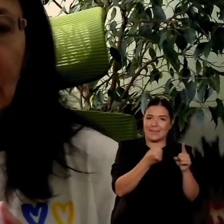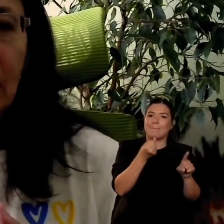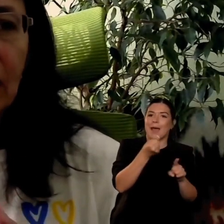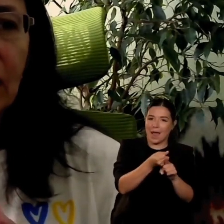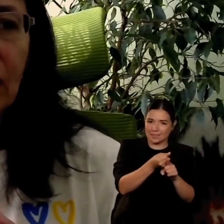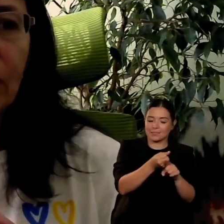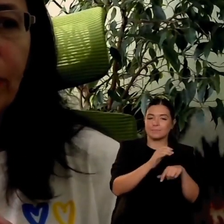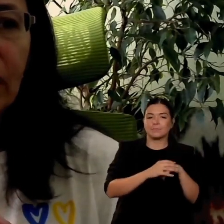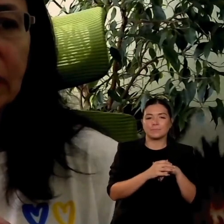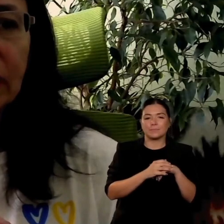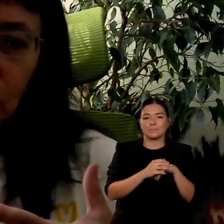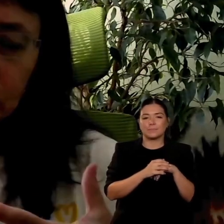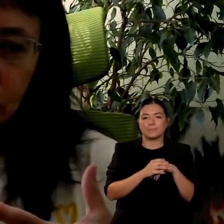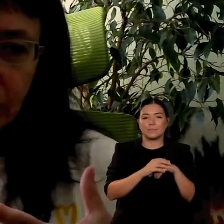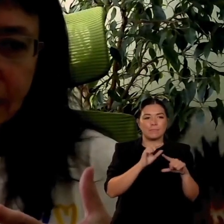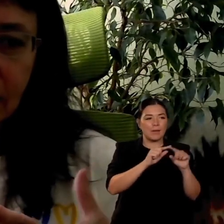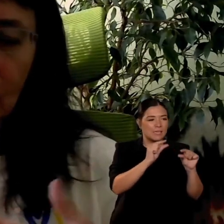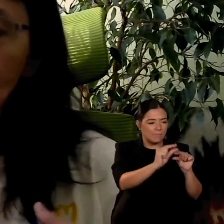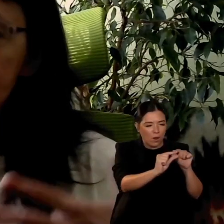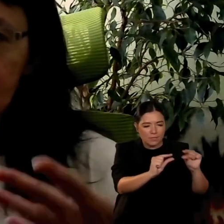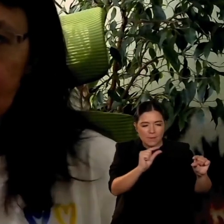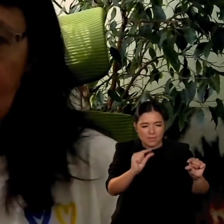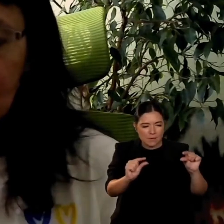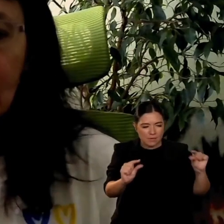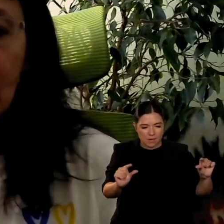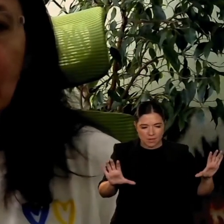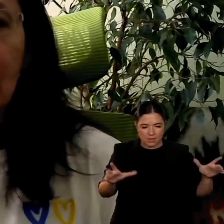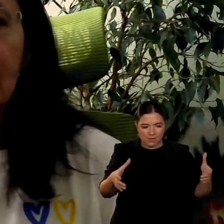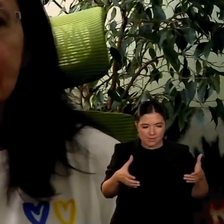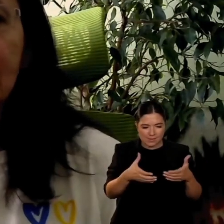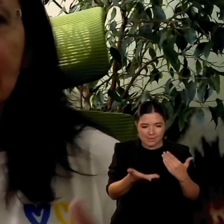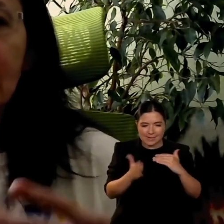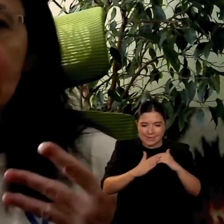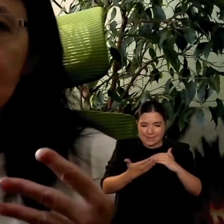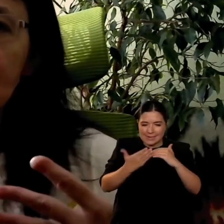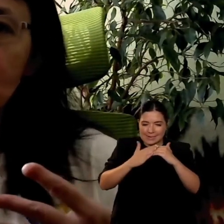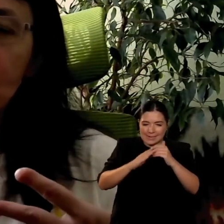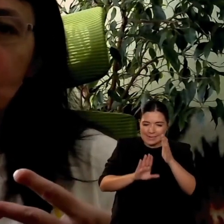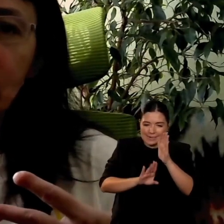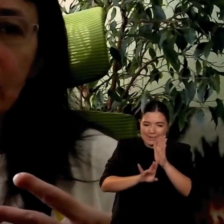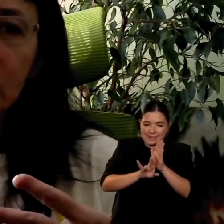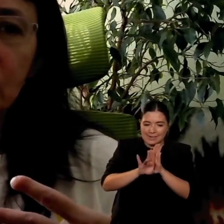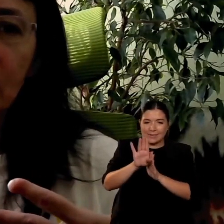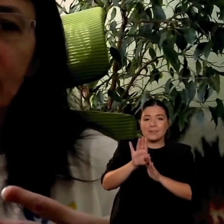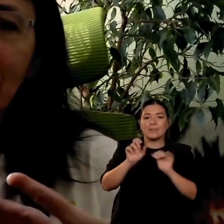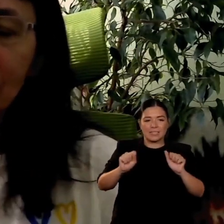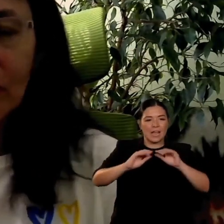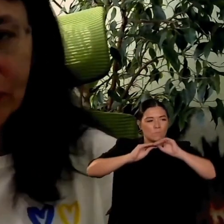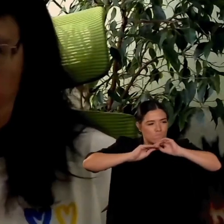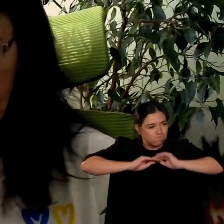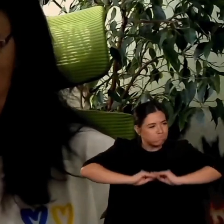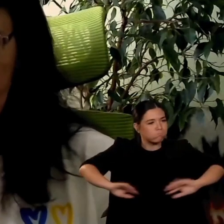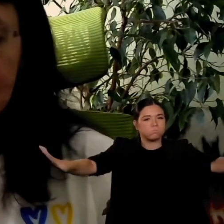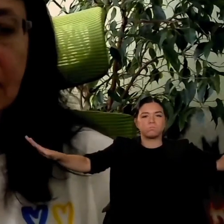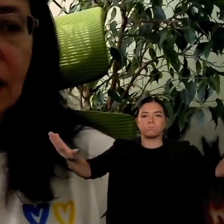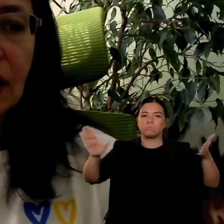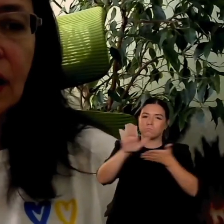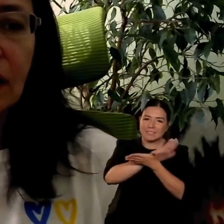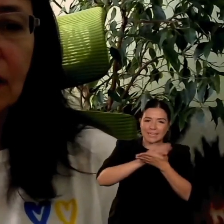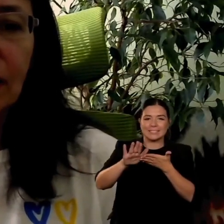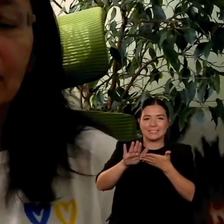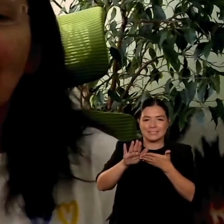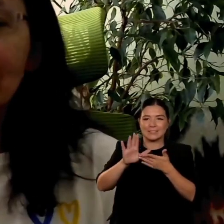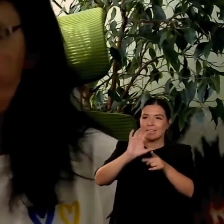onda o una cultura di gentilezza e possono aiutare a cambiare le forme in cui le